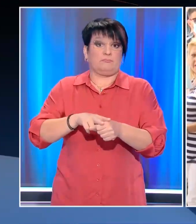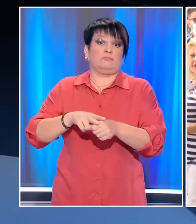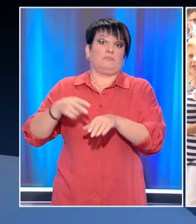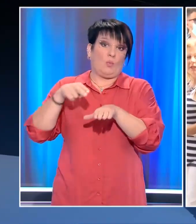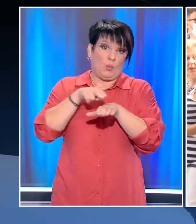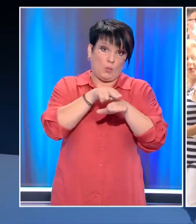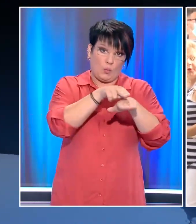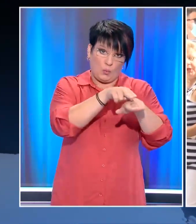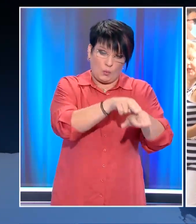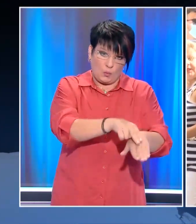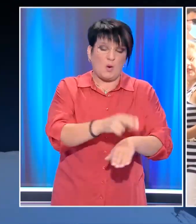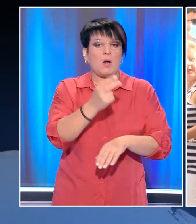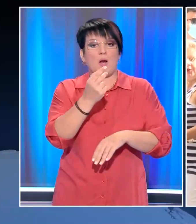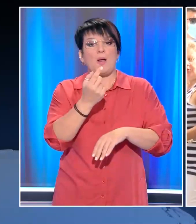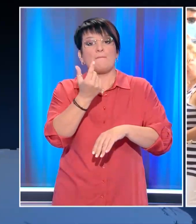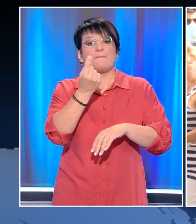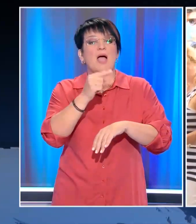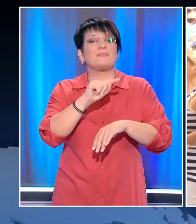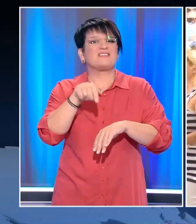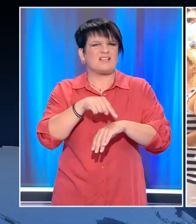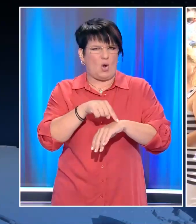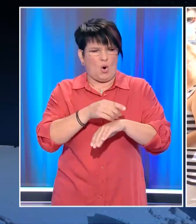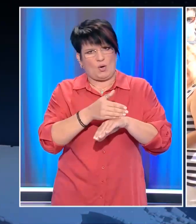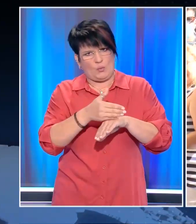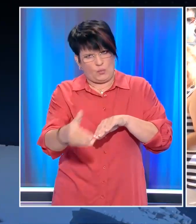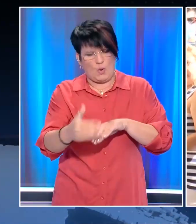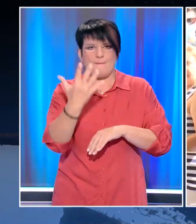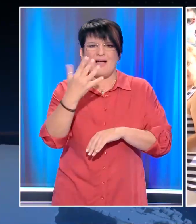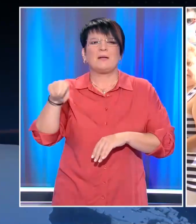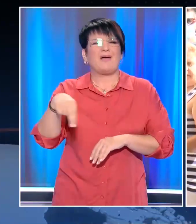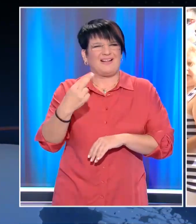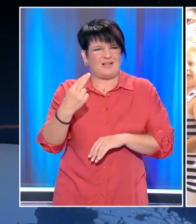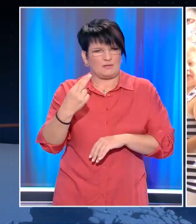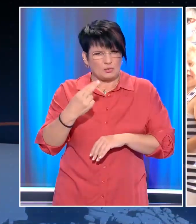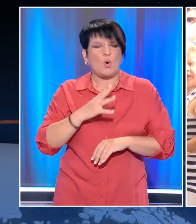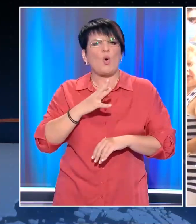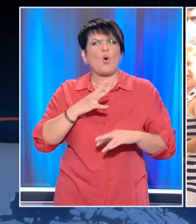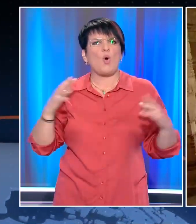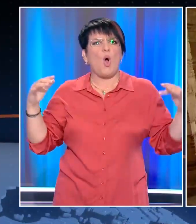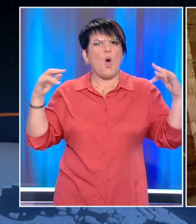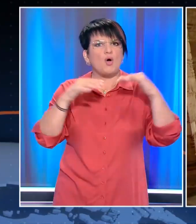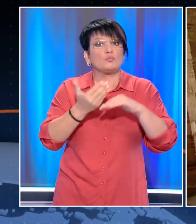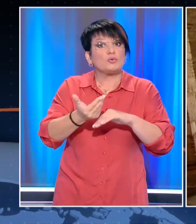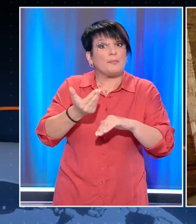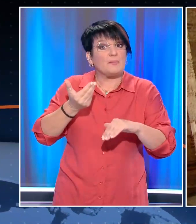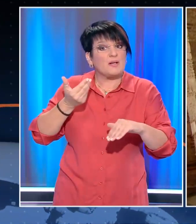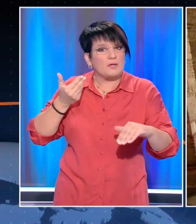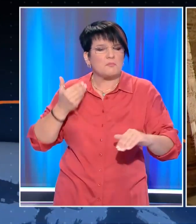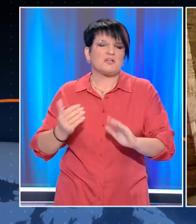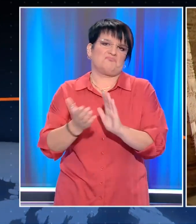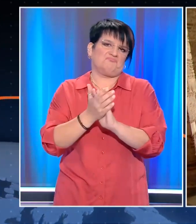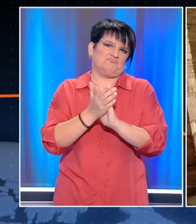περισσότερο από μία και μισή ώρα καθυστέρηση, στις πέντε παρατέταρτο. πλήθος που ήταν συγκεντρωμένο από πολύ νωρίς άρχισε να